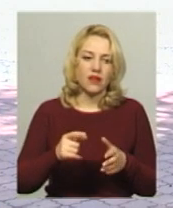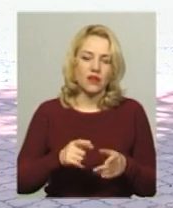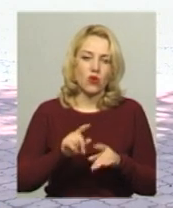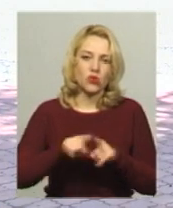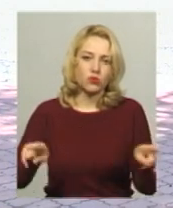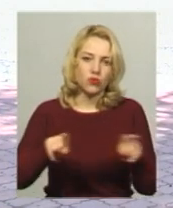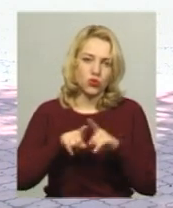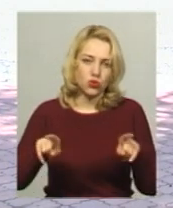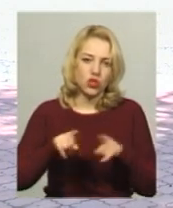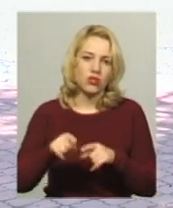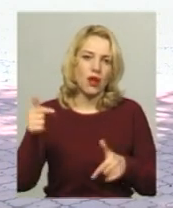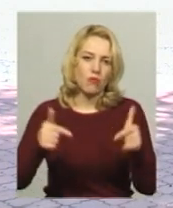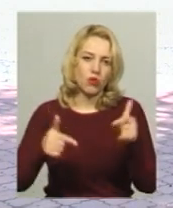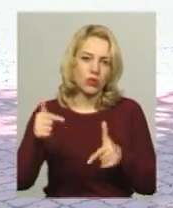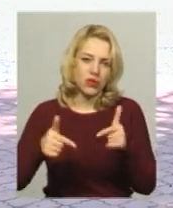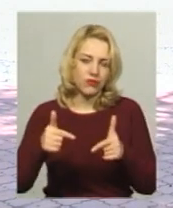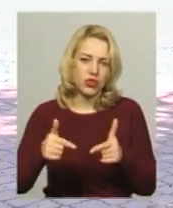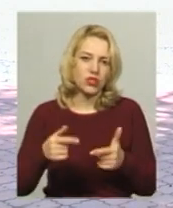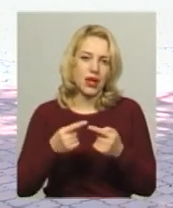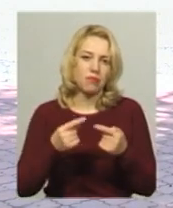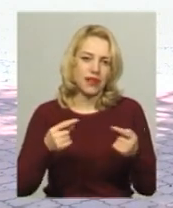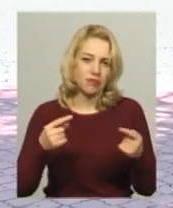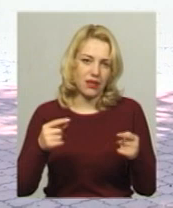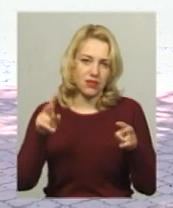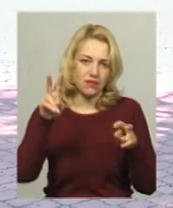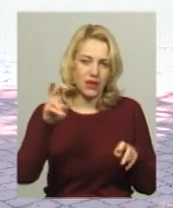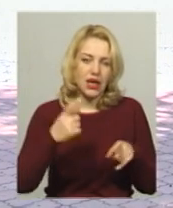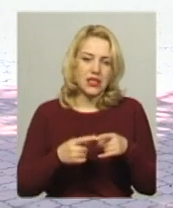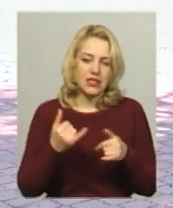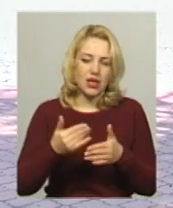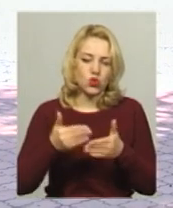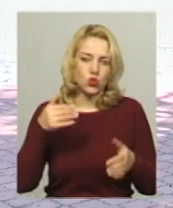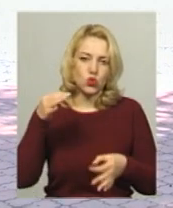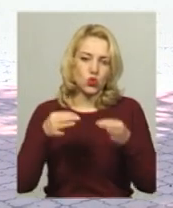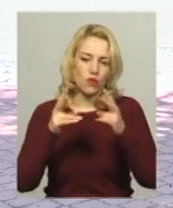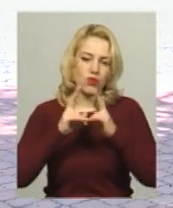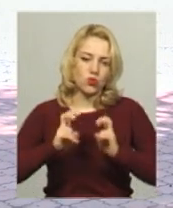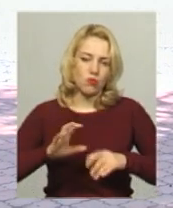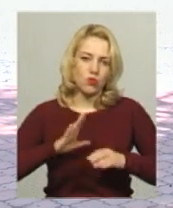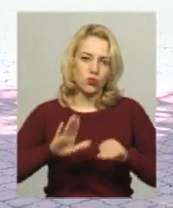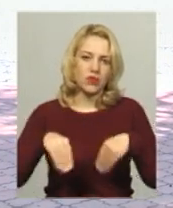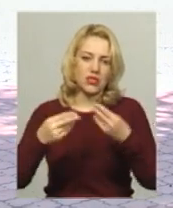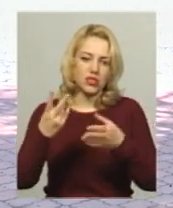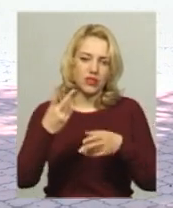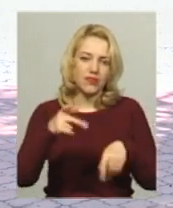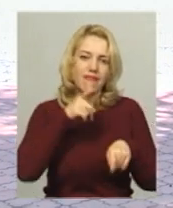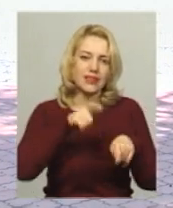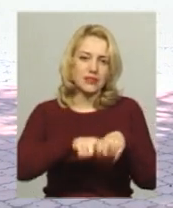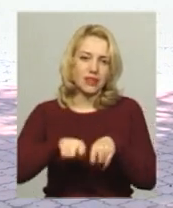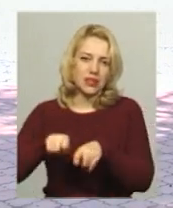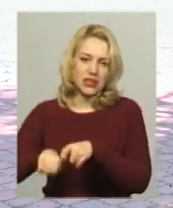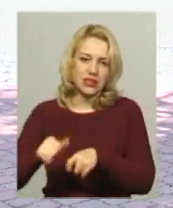розповсюдження порнографічних предметів. Наразі триває досудове розслідування. Було призначено дві експертизи. Це